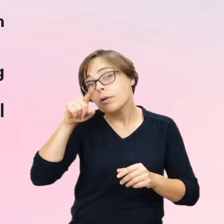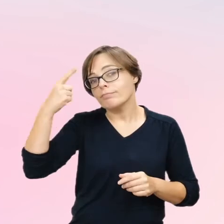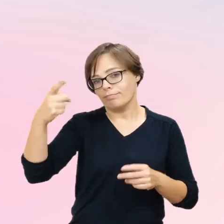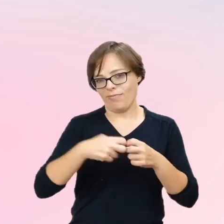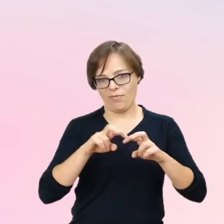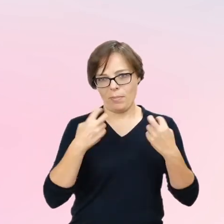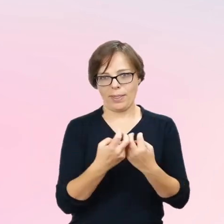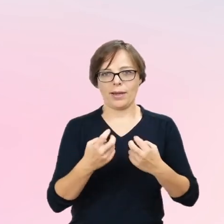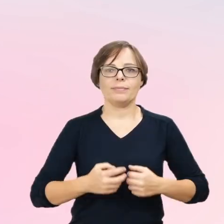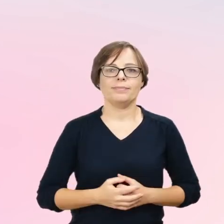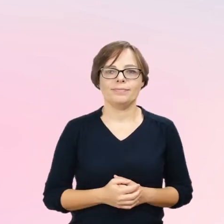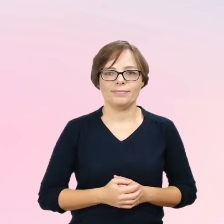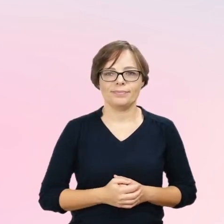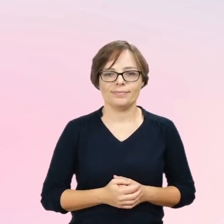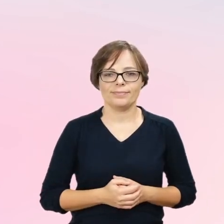webinarze.